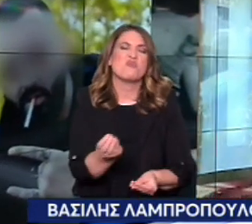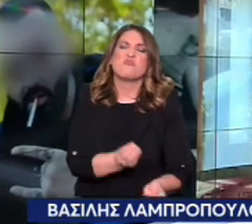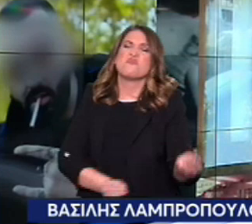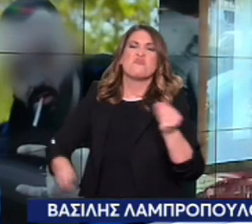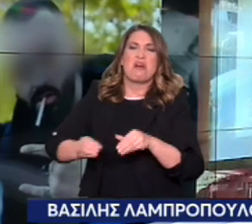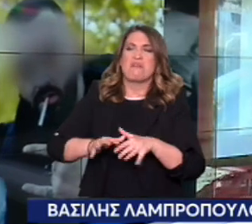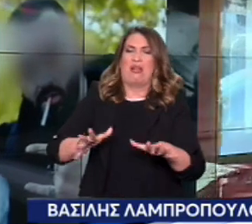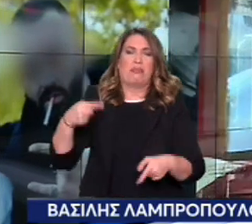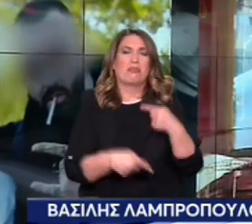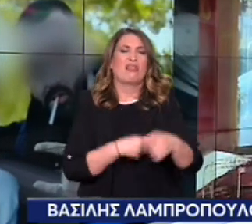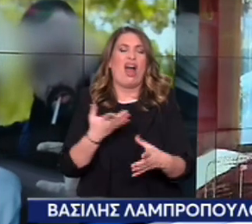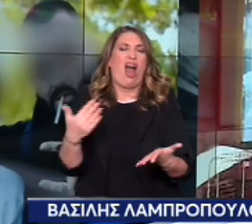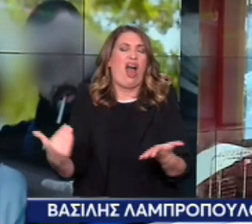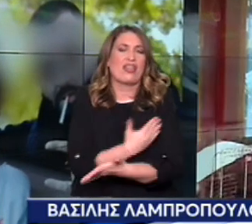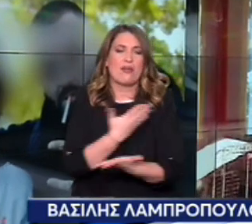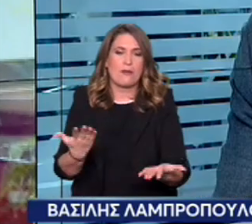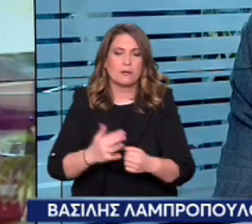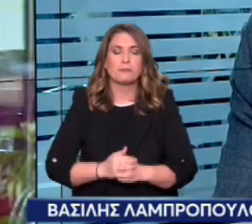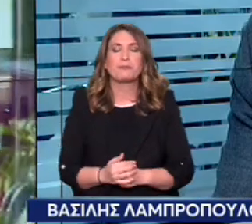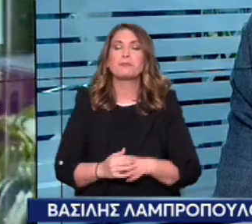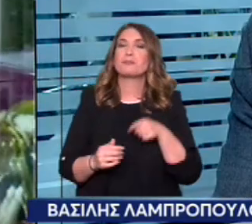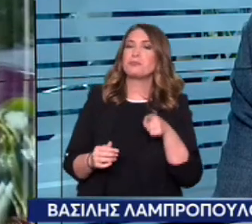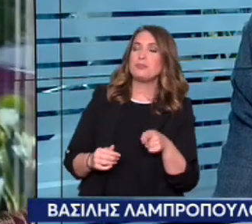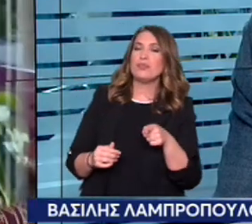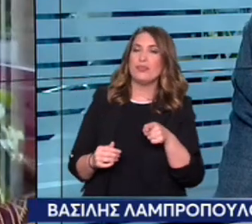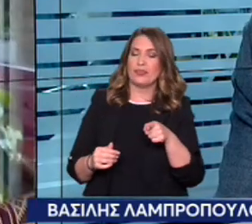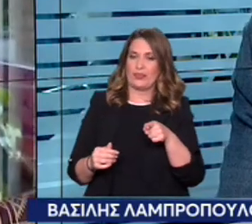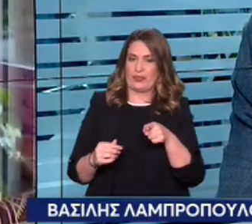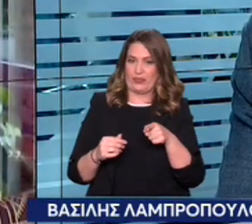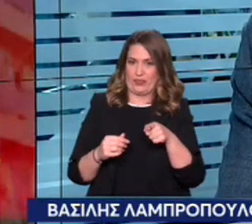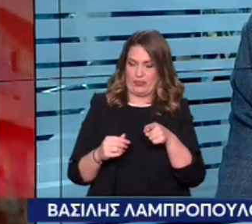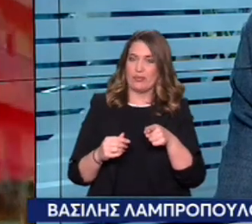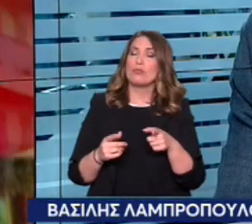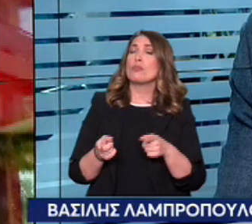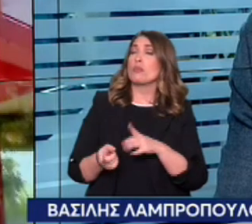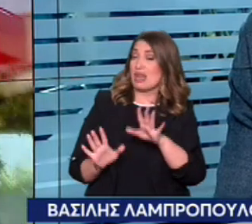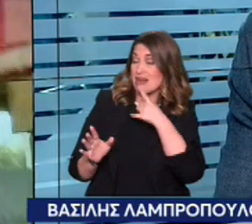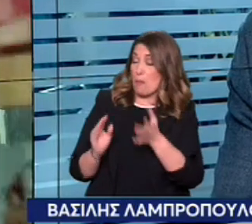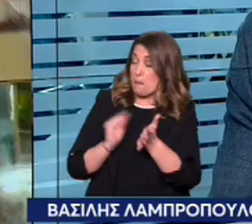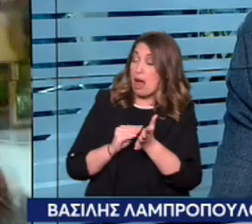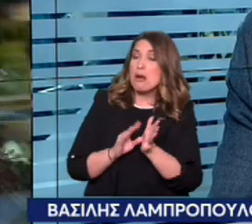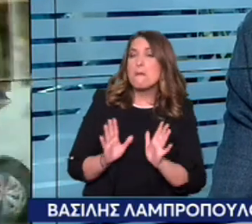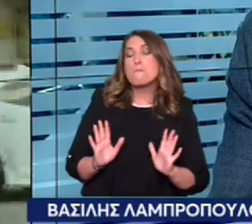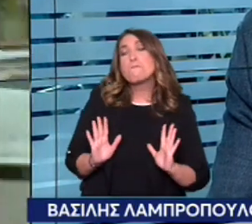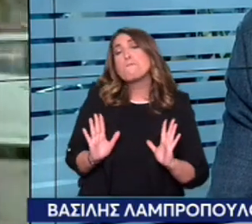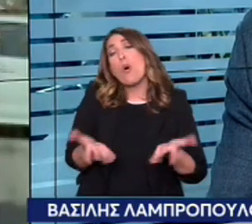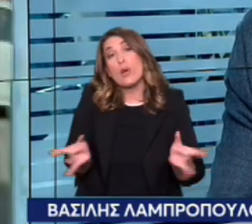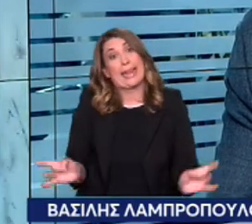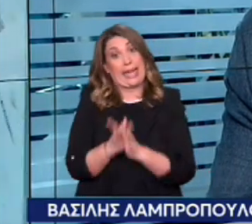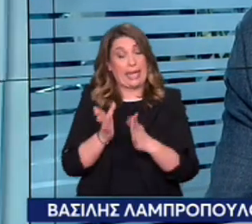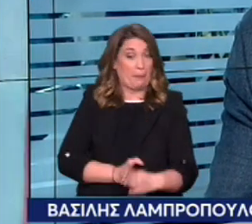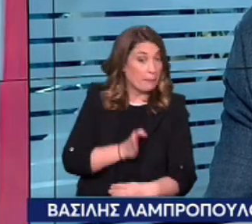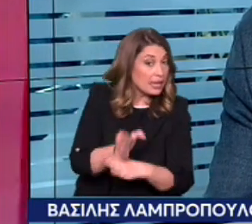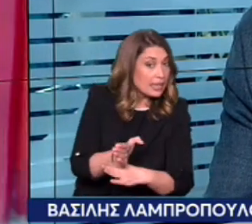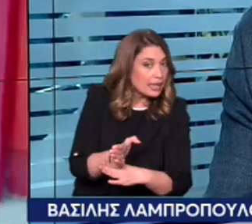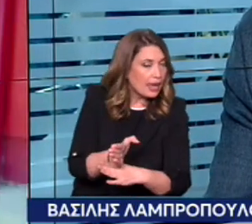επέκτασή της. Να το προσδιορίσουμε Νίκο ότι η άλλη ομάδα προσκλήθηκε και μπορεί να ήταν τυχαία παρούσα εκεί γιατί